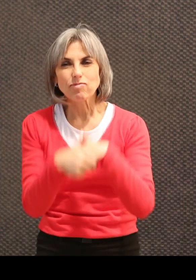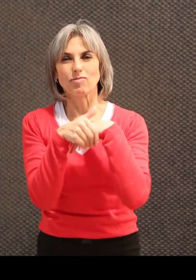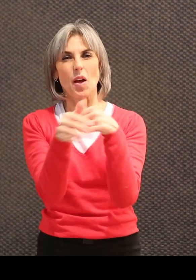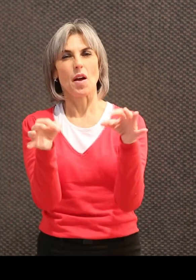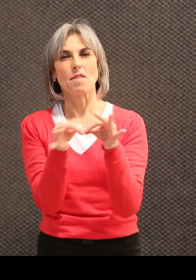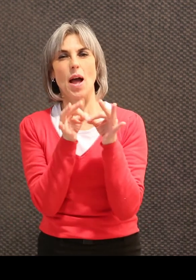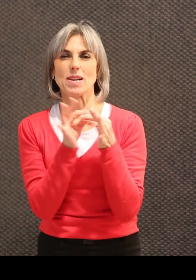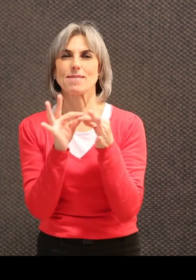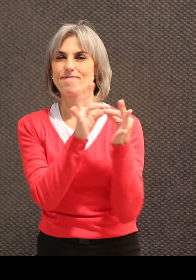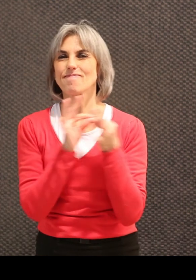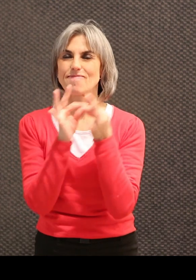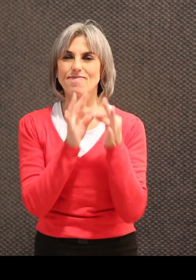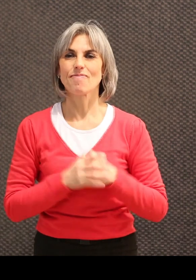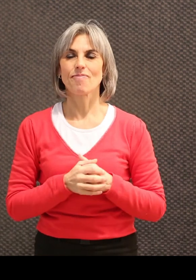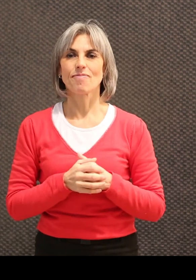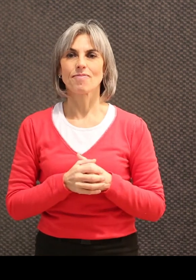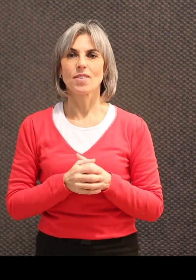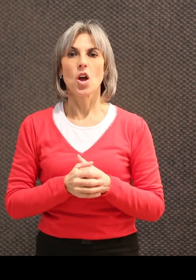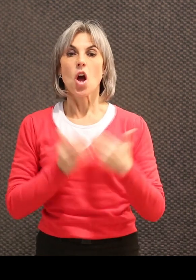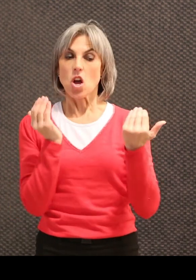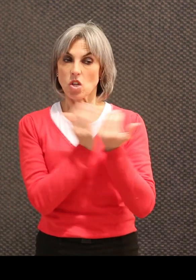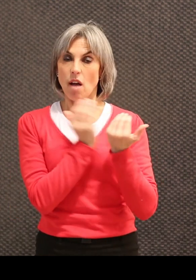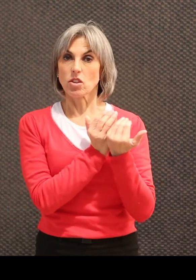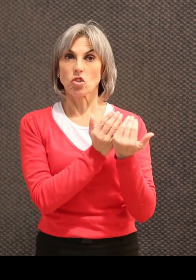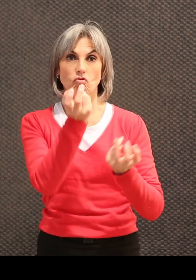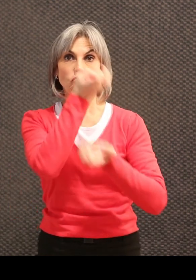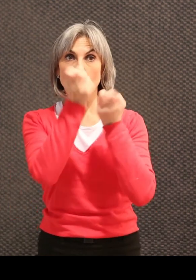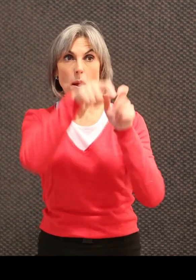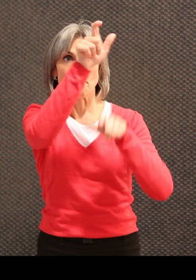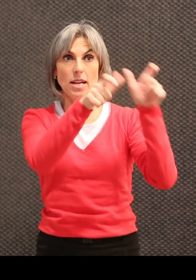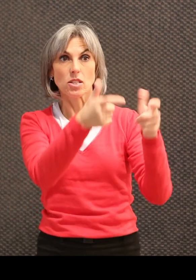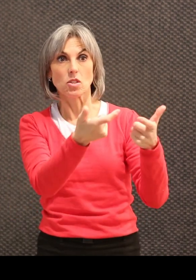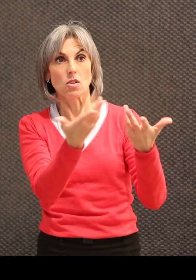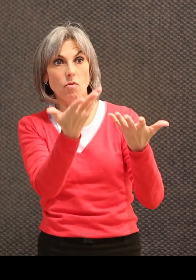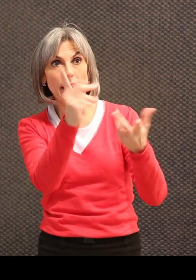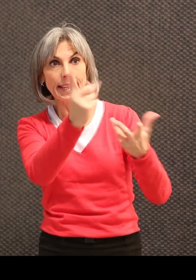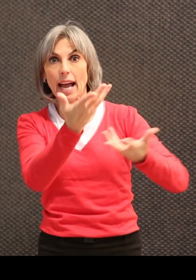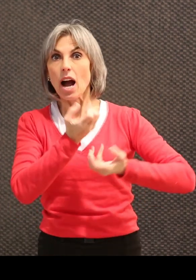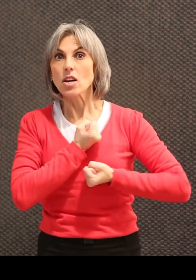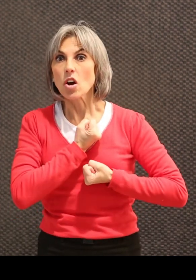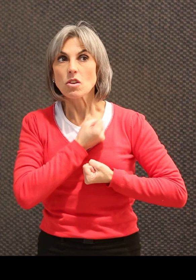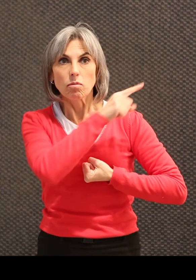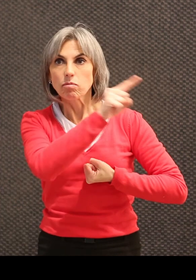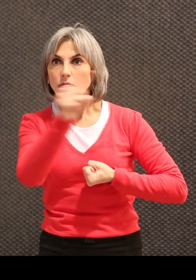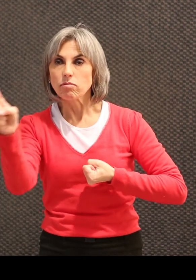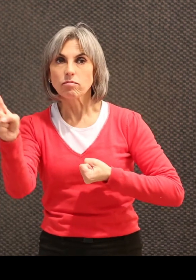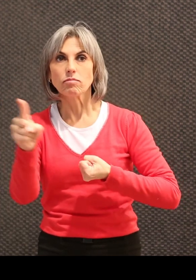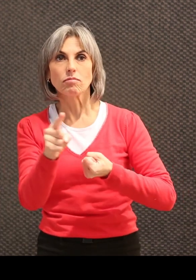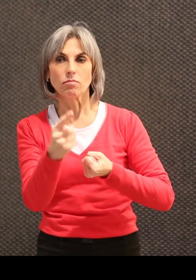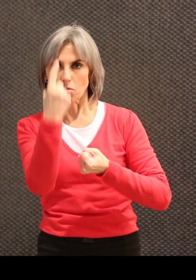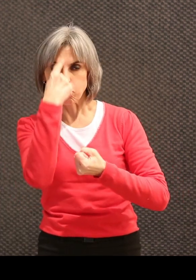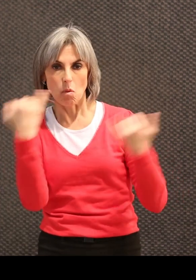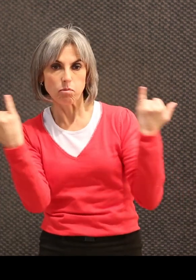et plus familial. Ces services, ils vont rechercher un accueillant pour pouvoir accueillir cet